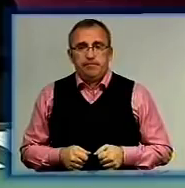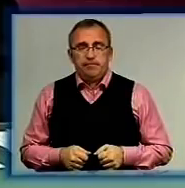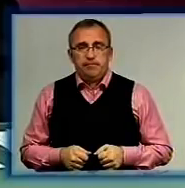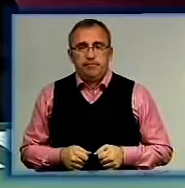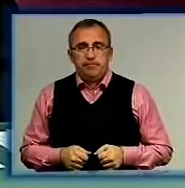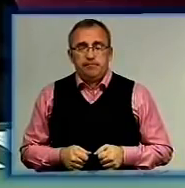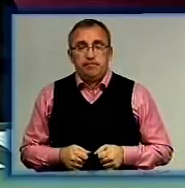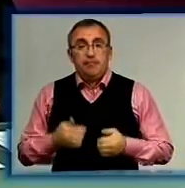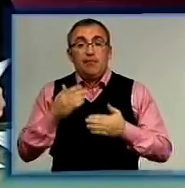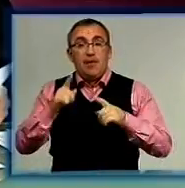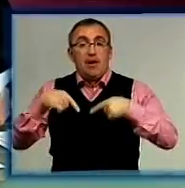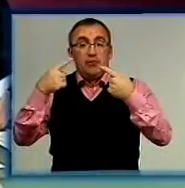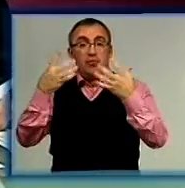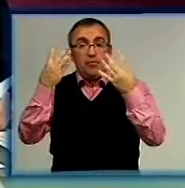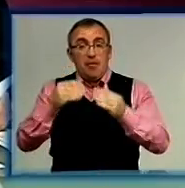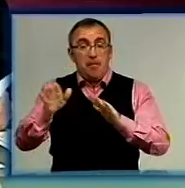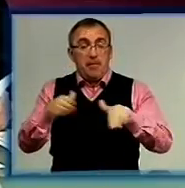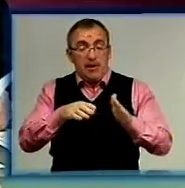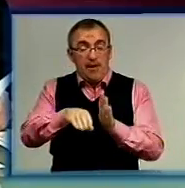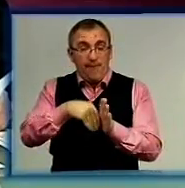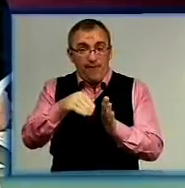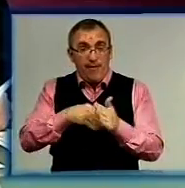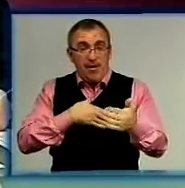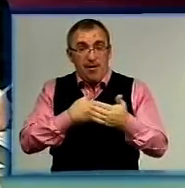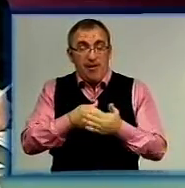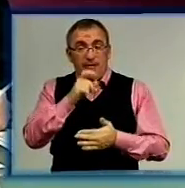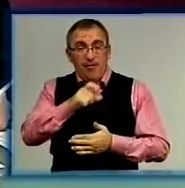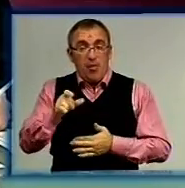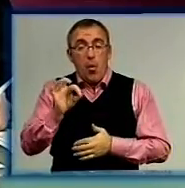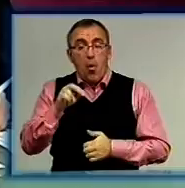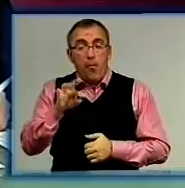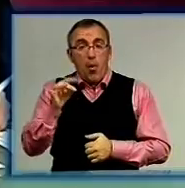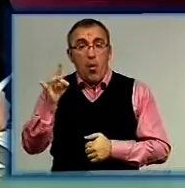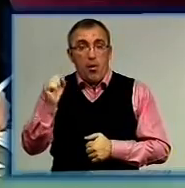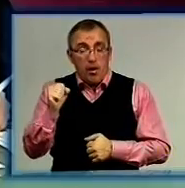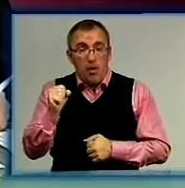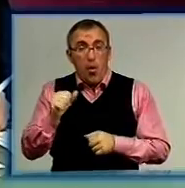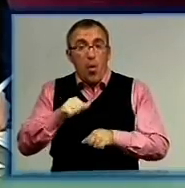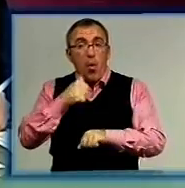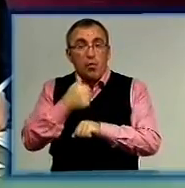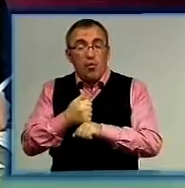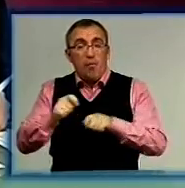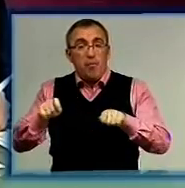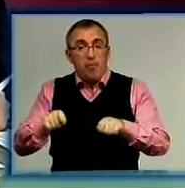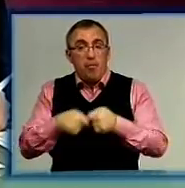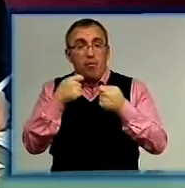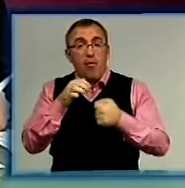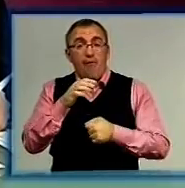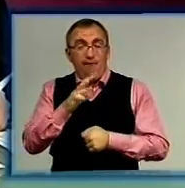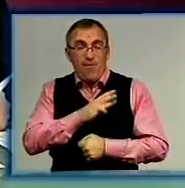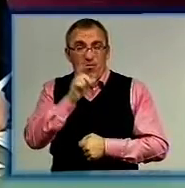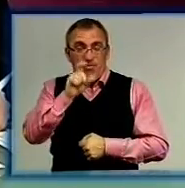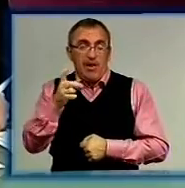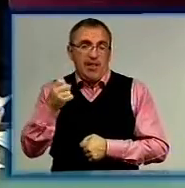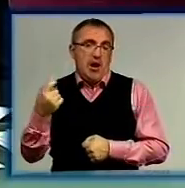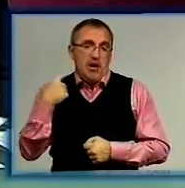І наступного дня після виборів активісти громадянської мережі «Опора» повідомили про основні порушення під час волевиявлення на